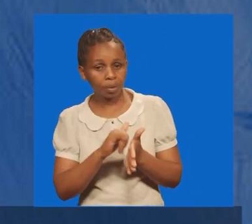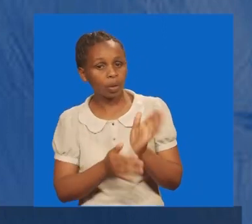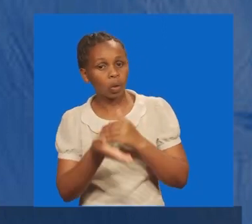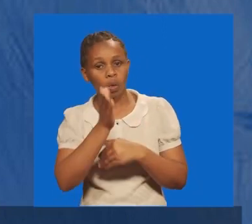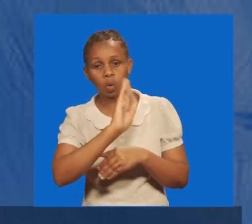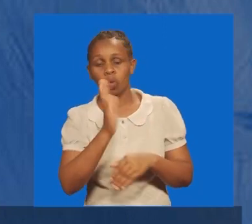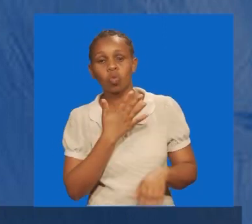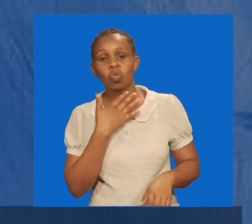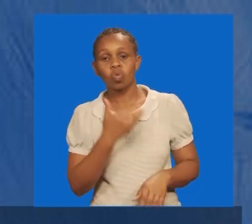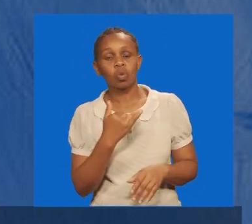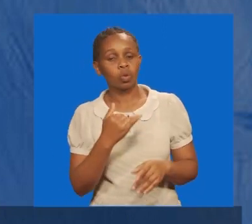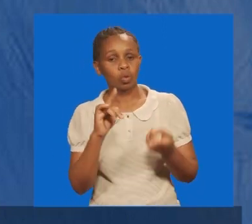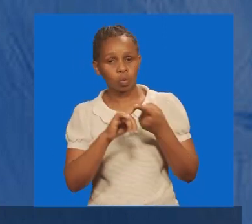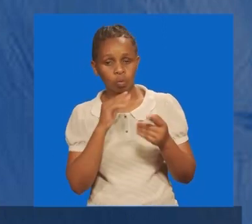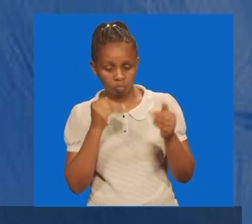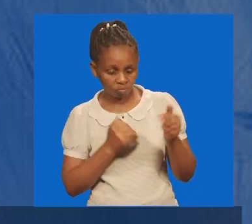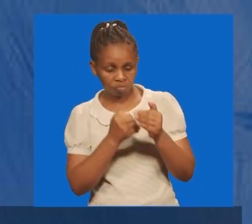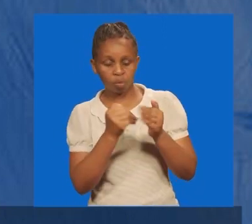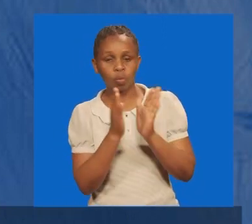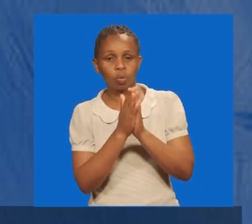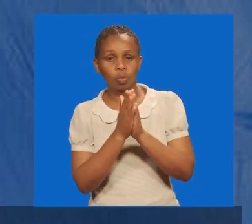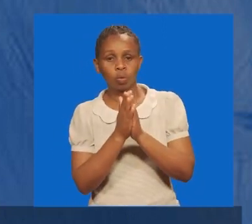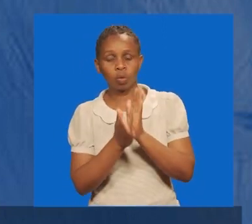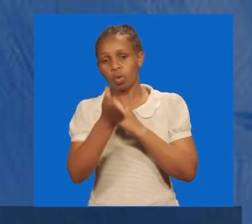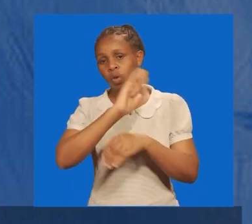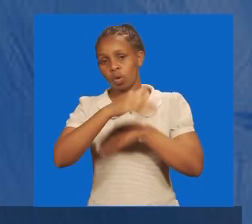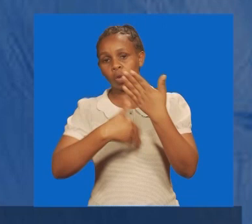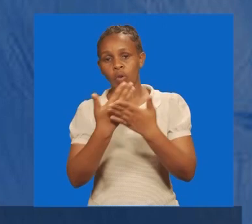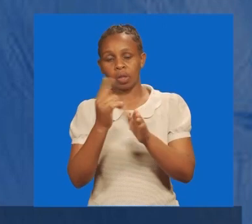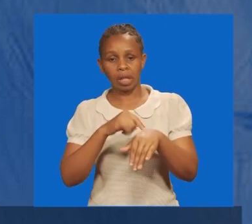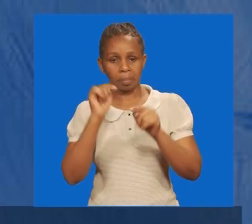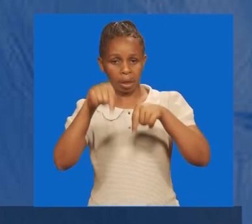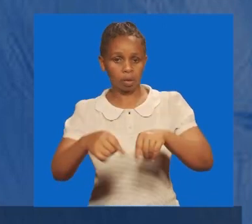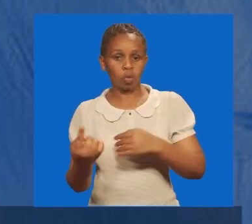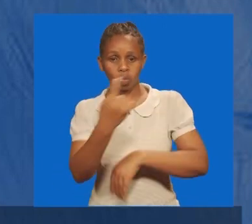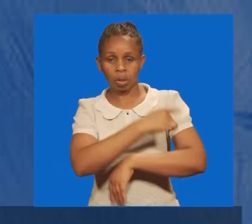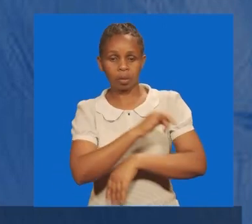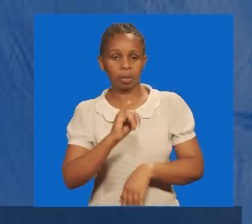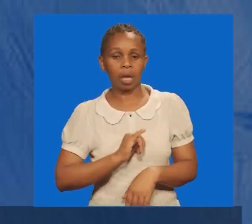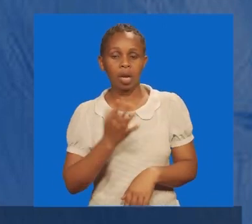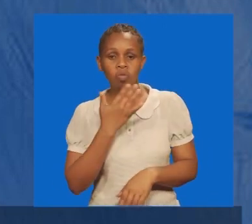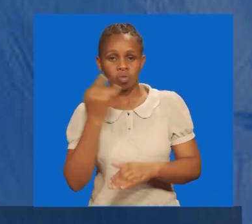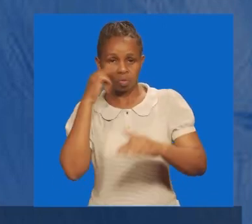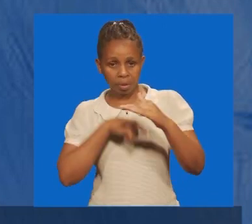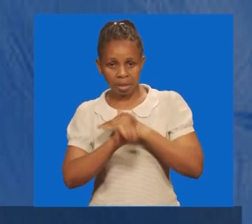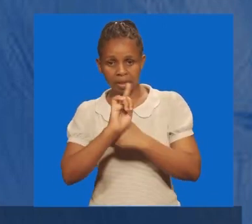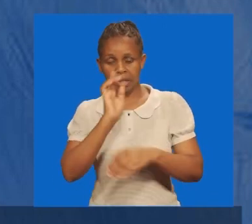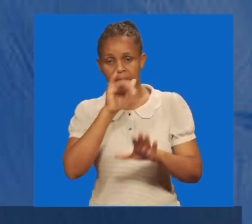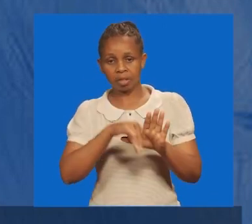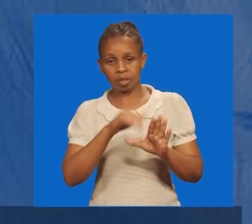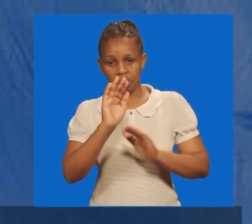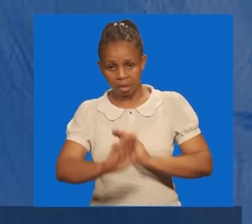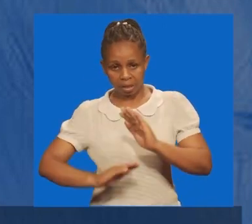yoye mungu anataka tuweze kuwa karibu na yoye kila wakati. Na siku hiyo leo, ningependa tuwingie katika